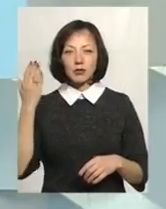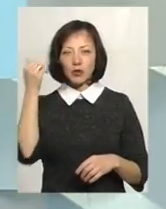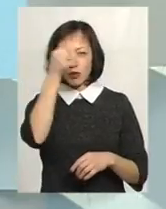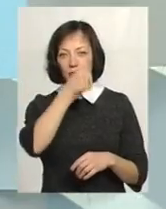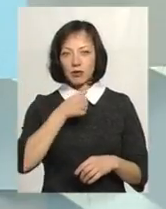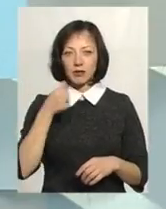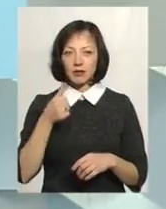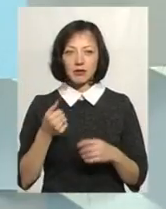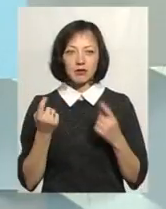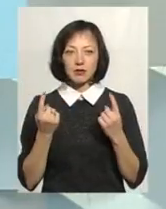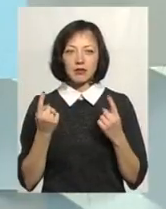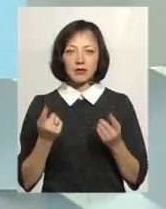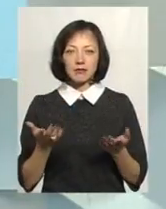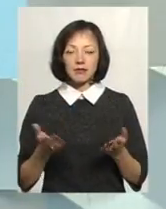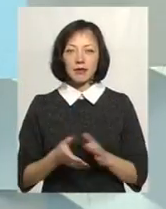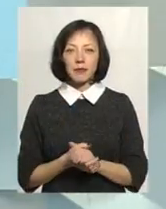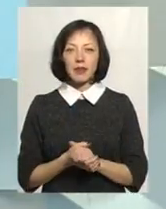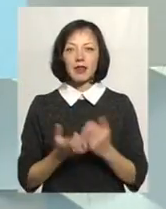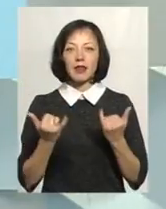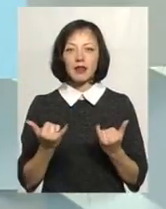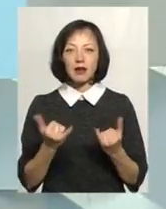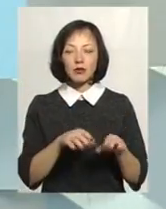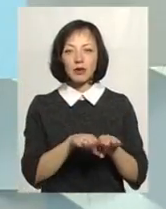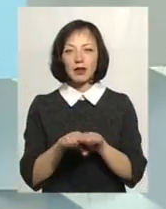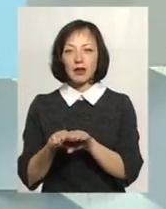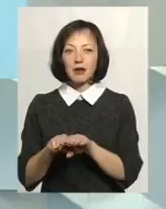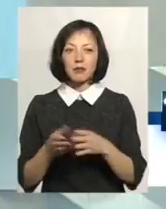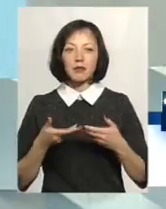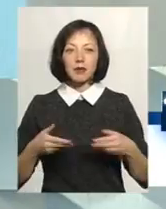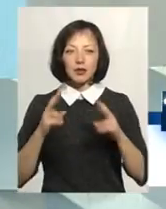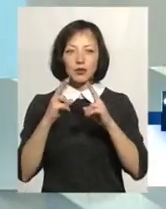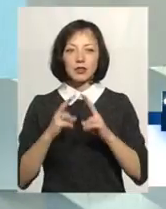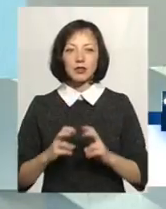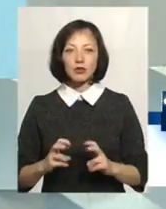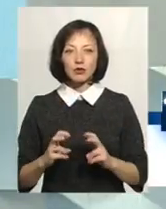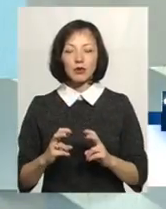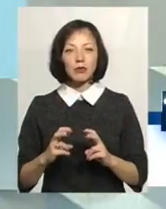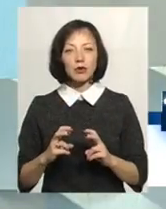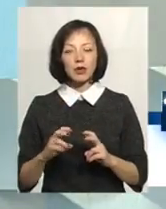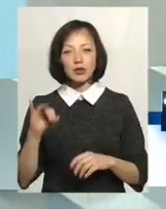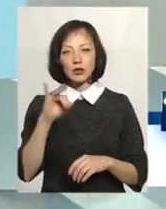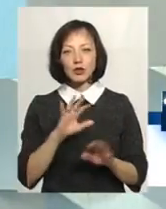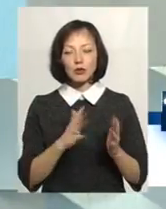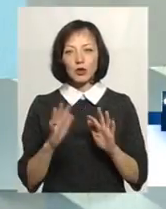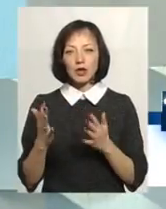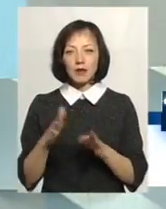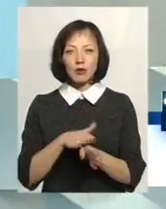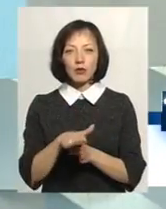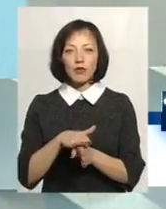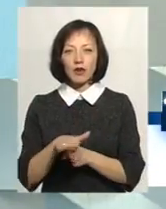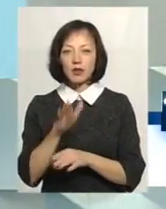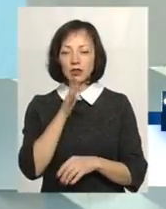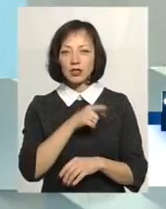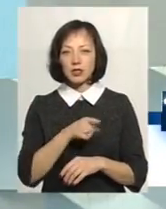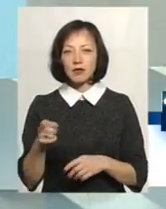сягнули апогею. І на даному етапі ми досліджуємо історичні події, які відбувалися за